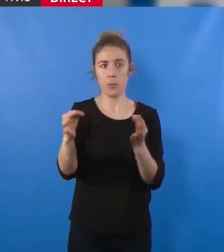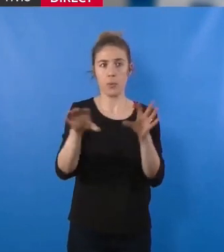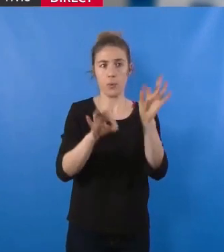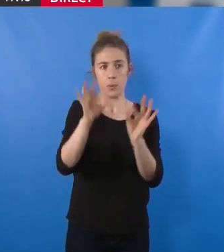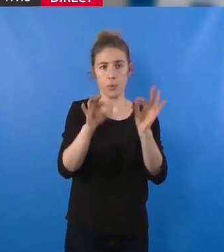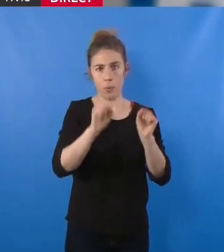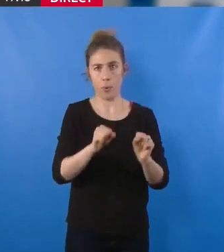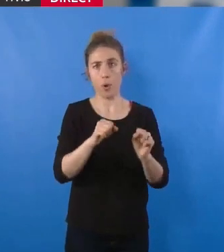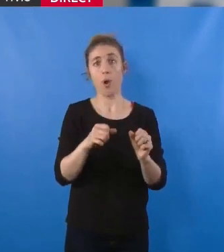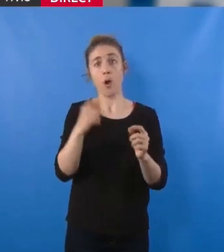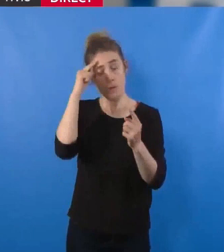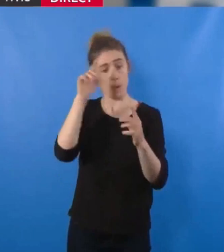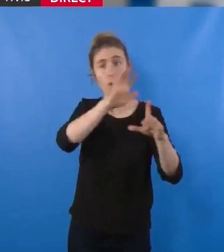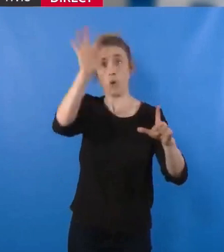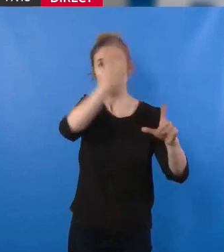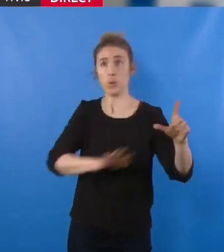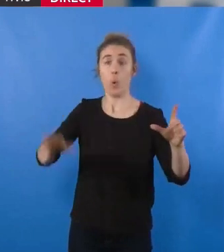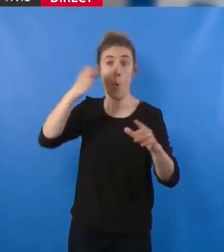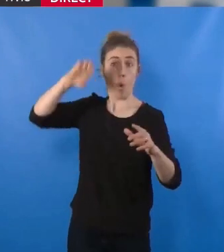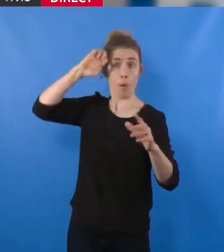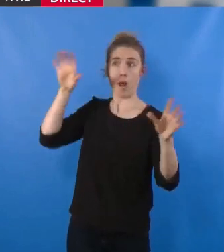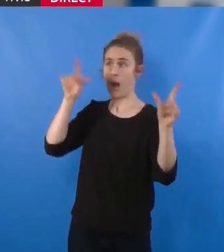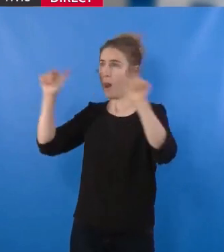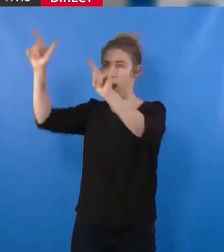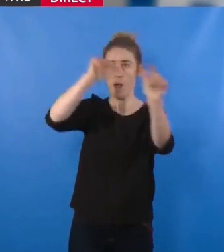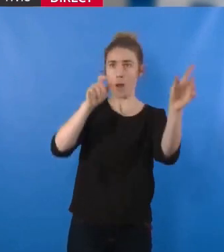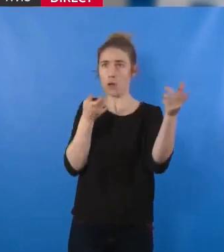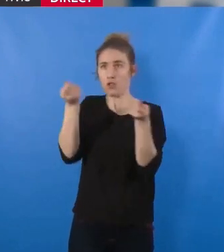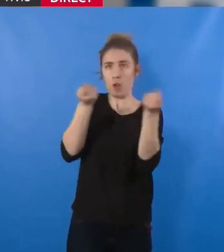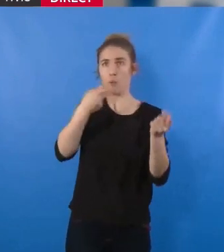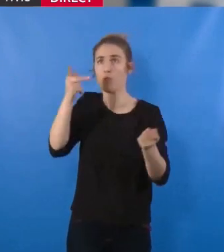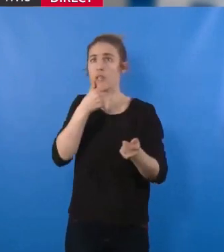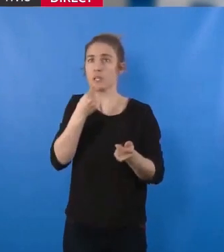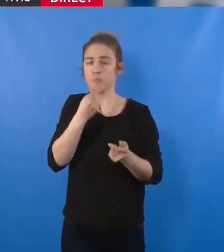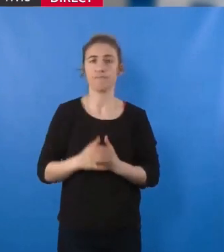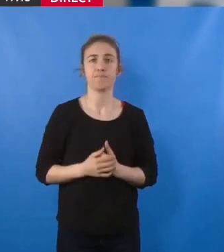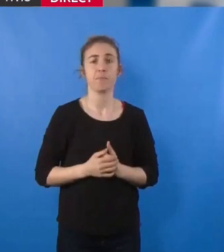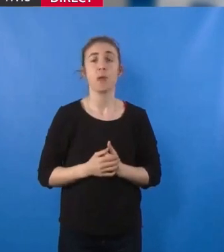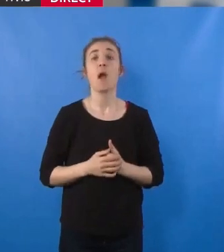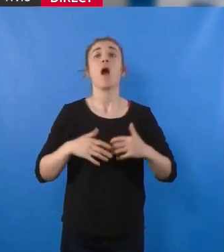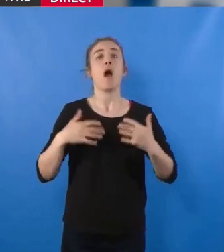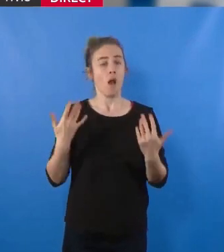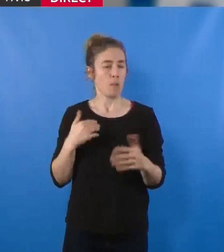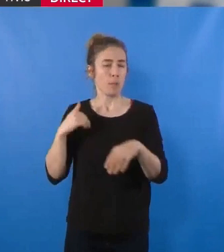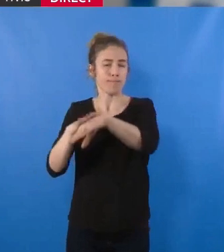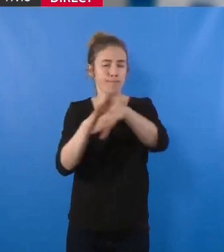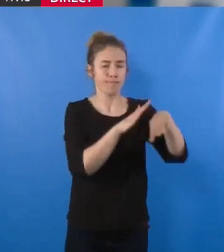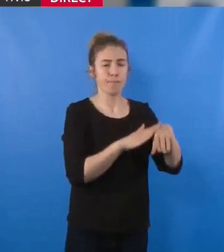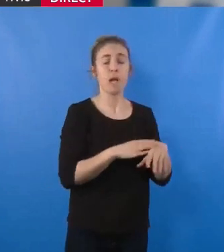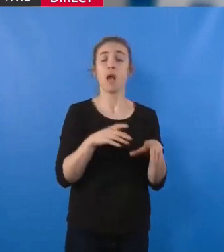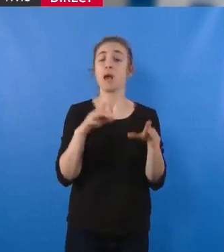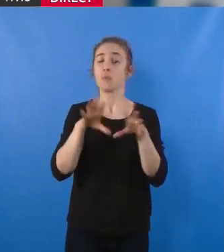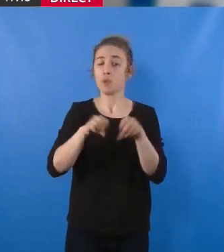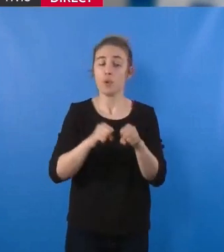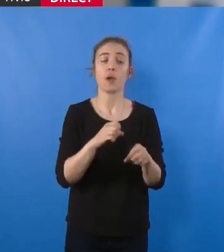territoire national, voire européen. Aussi, je me permets d'attirer votre attention sur le fait que la production d'électricité